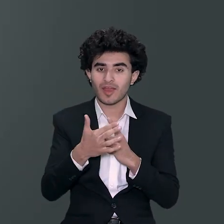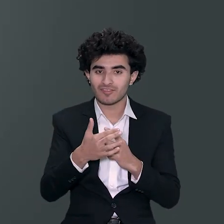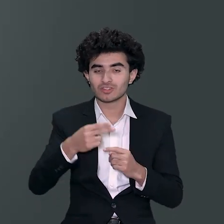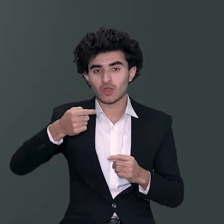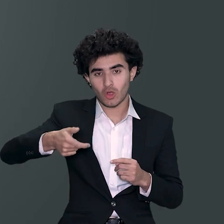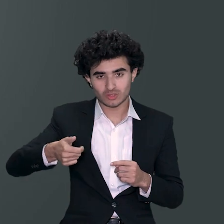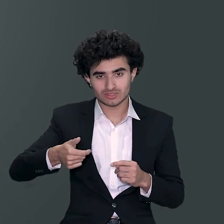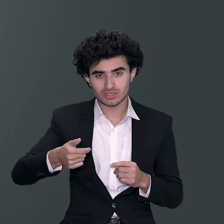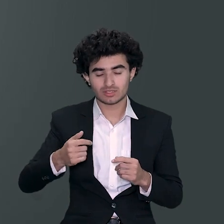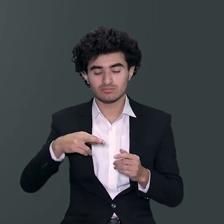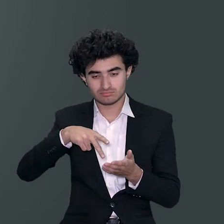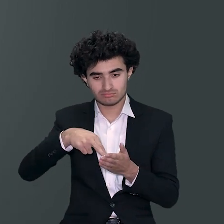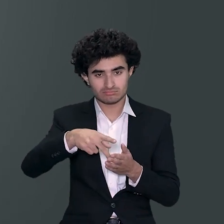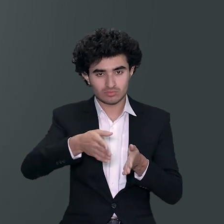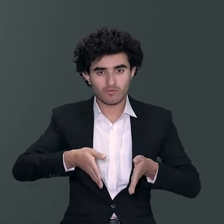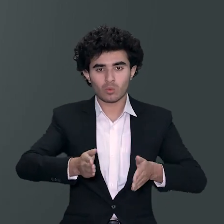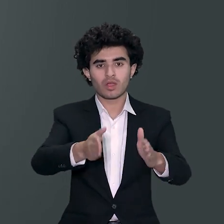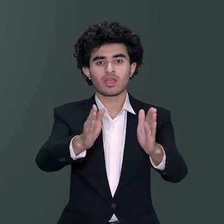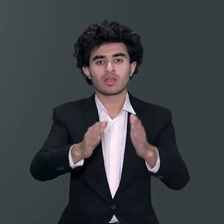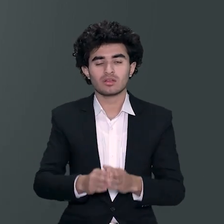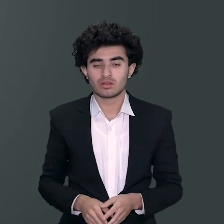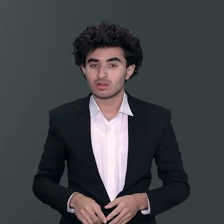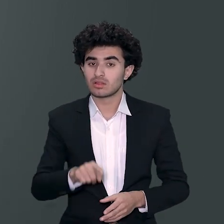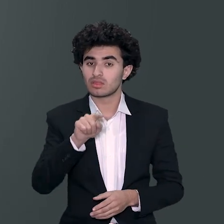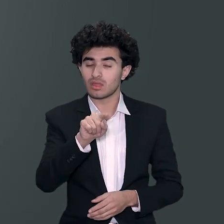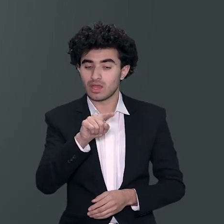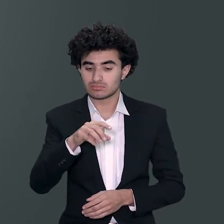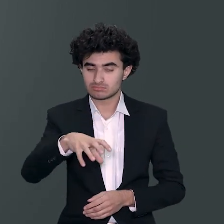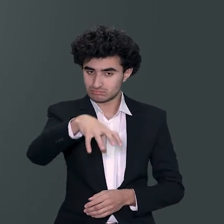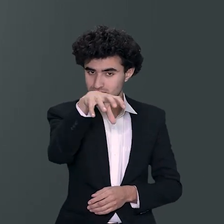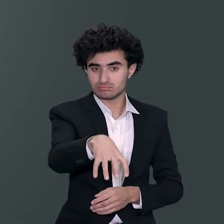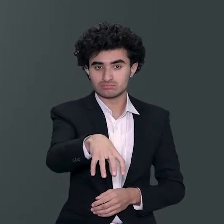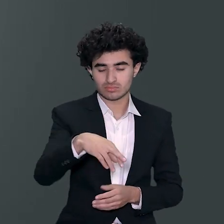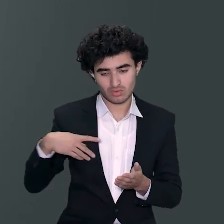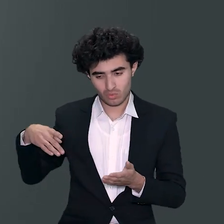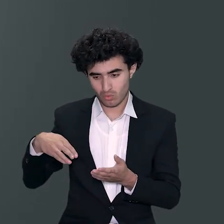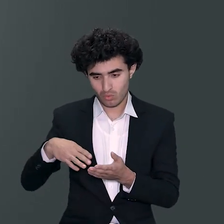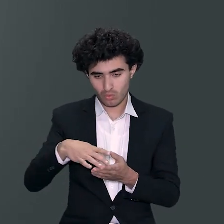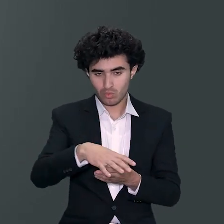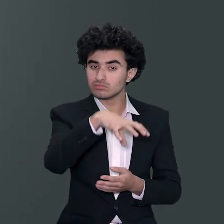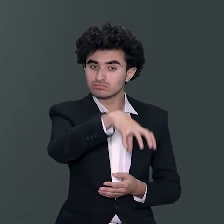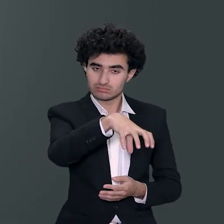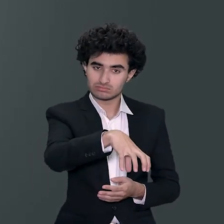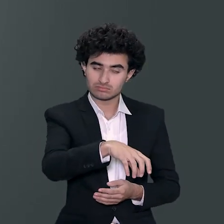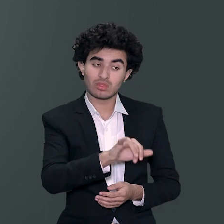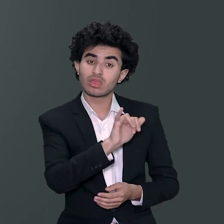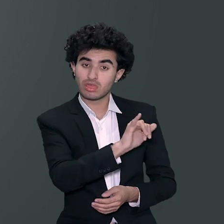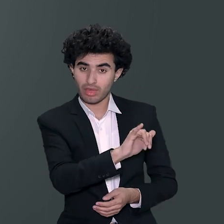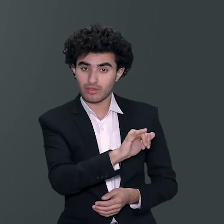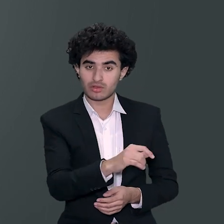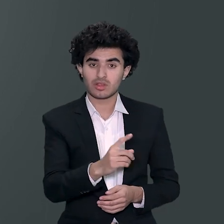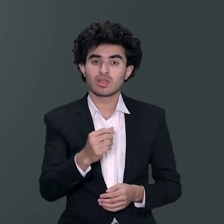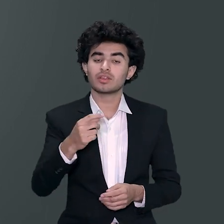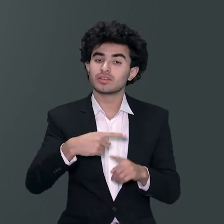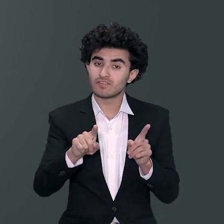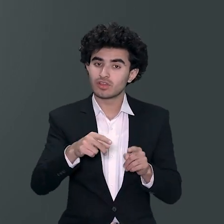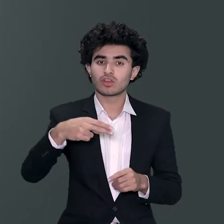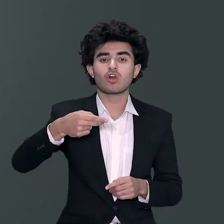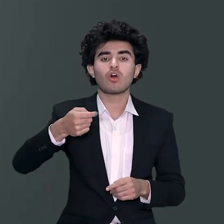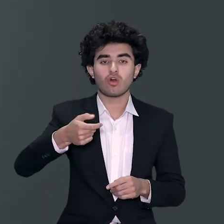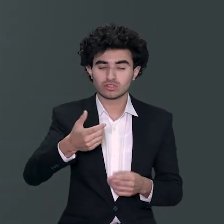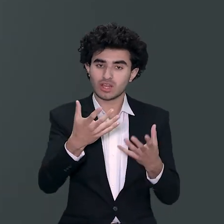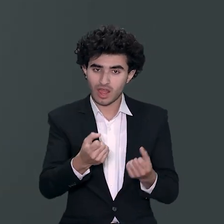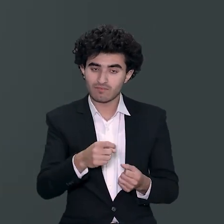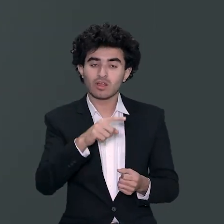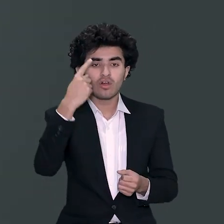میرے پریویٹ ہاؤسٹل کی طرف جو راستہ جاتا تھا اس کے سینٹر میں بلکل راستے کے بلکل درمیان میں ایک ہاؤسٹل آتا